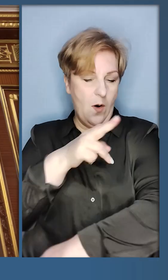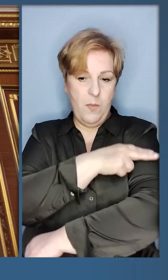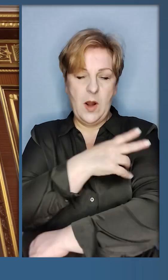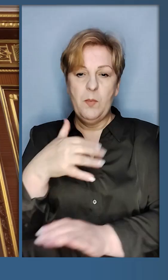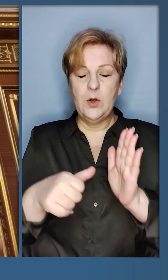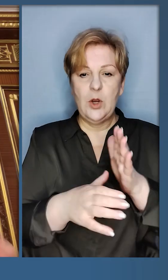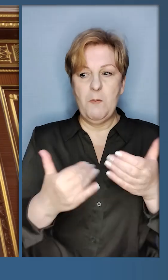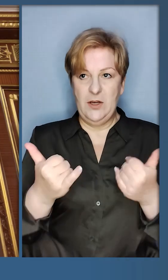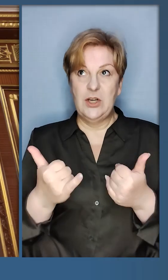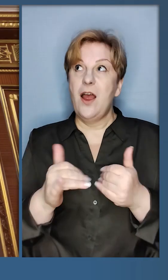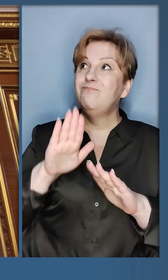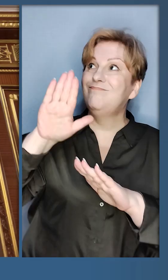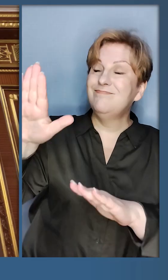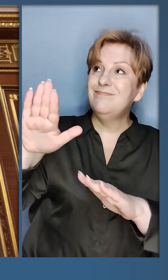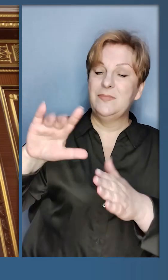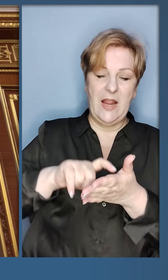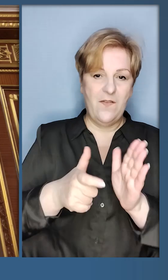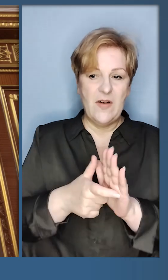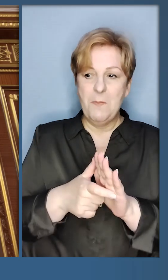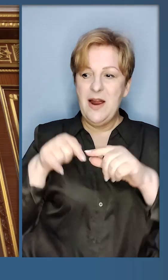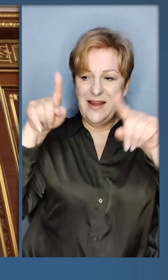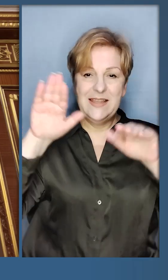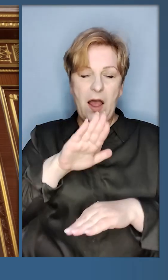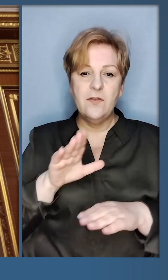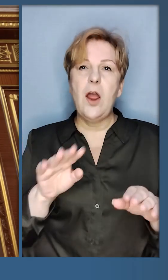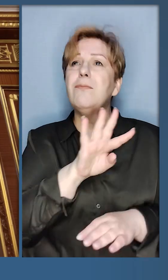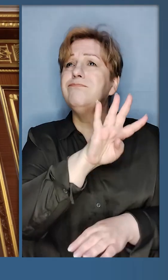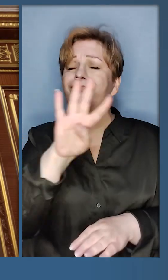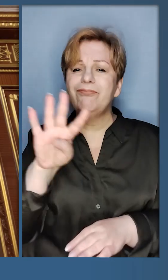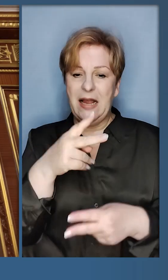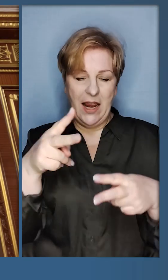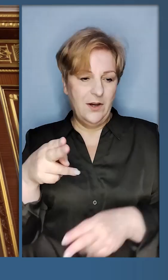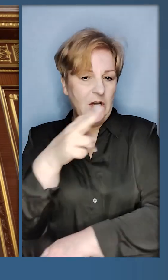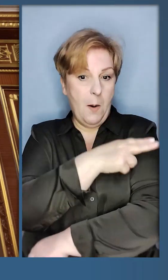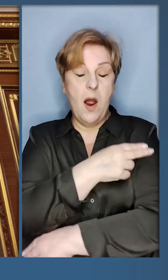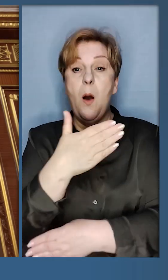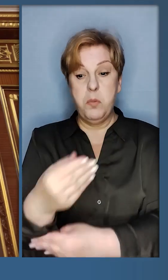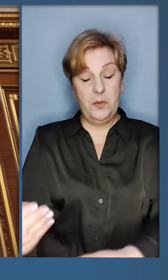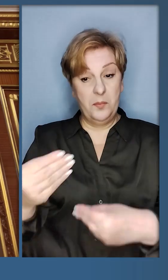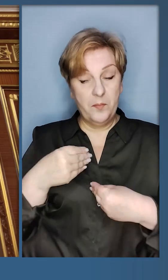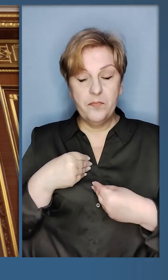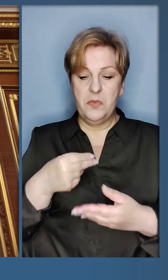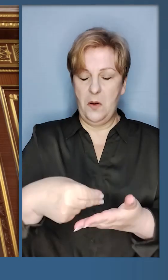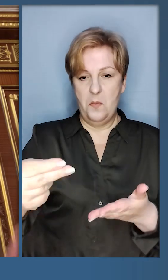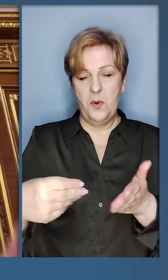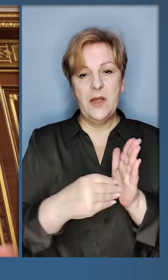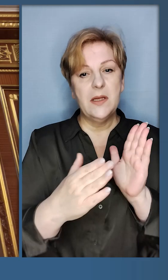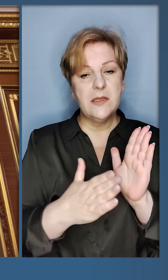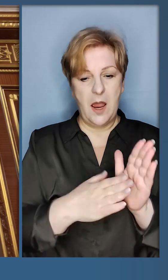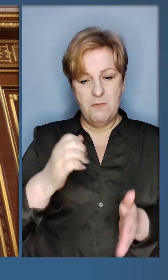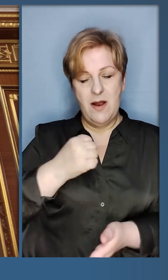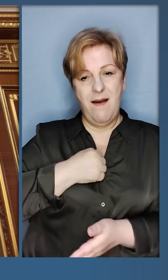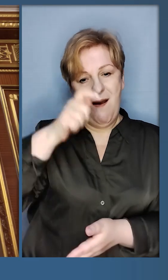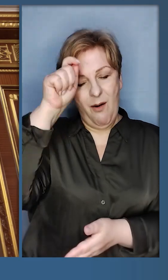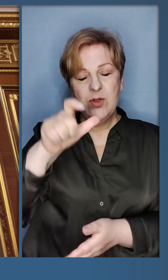бригади, і він вже тут, в кабінеті, на дошці, з іншими шевронами. І прапор. Прапор,